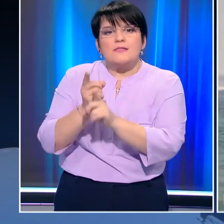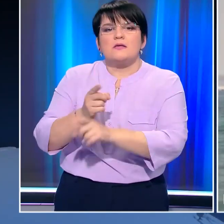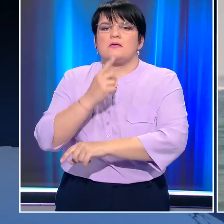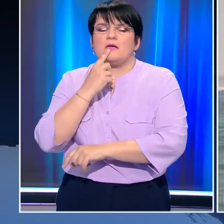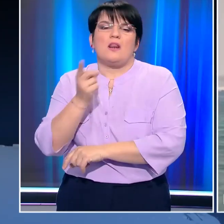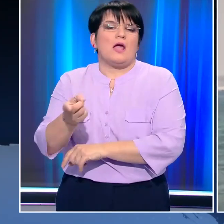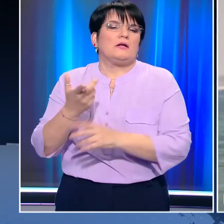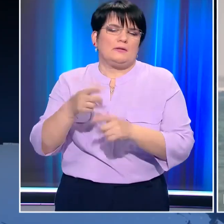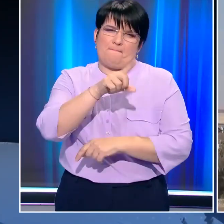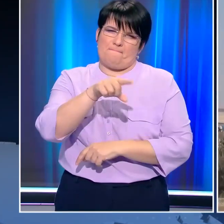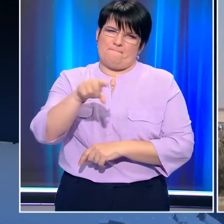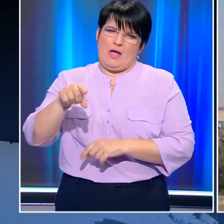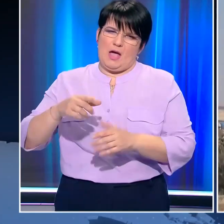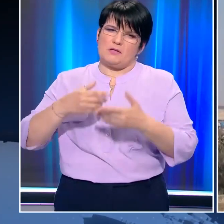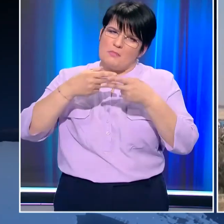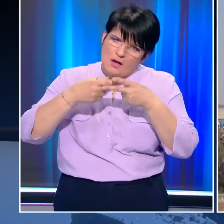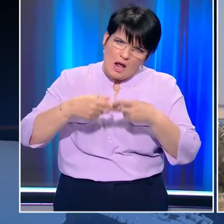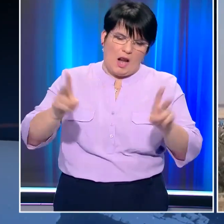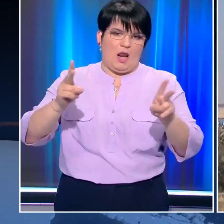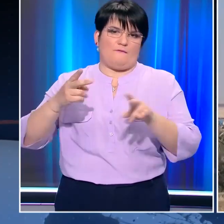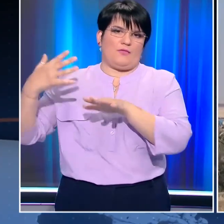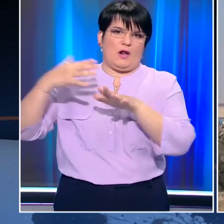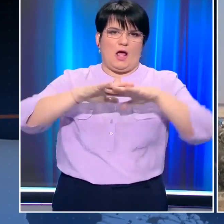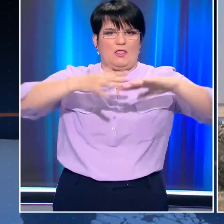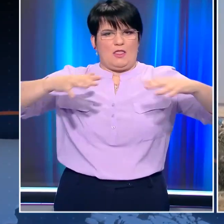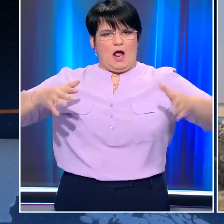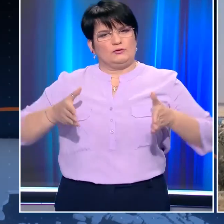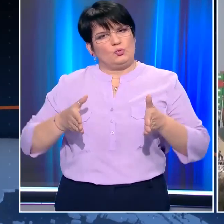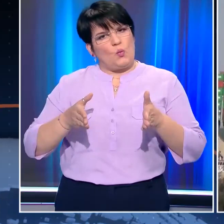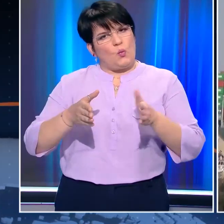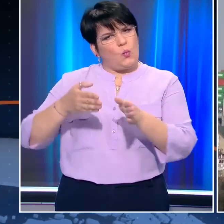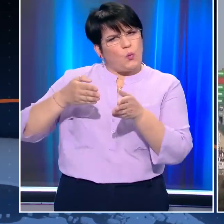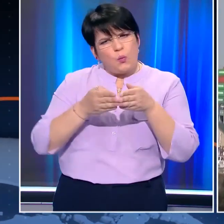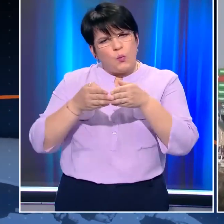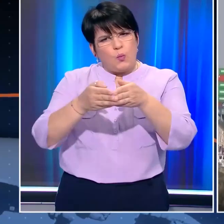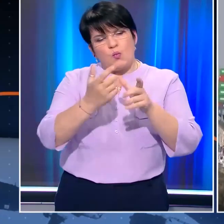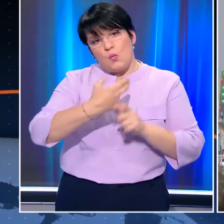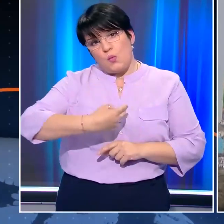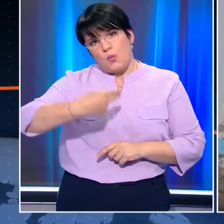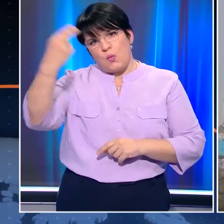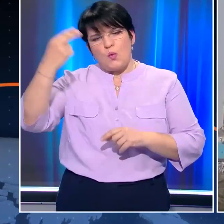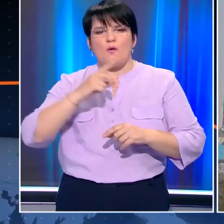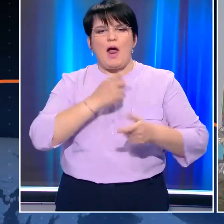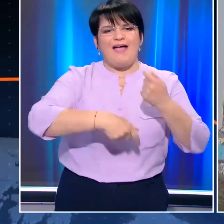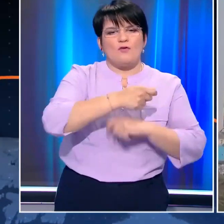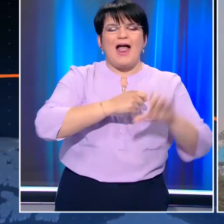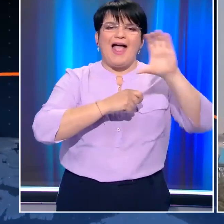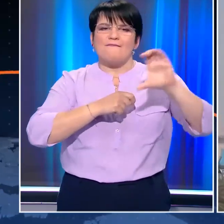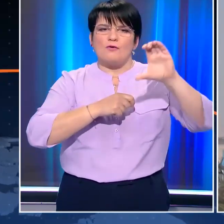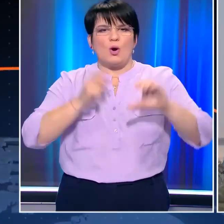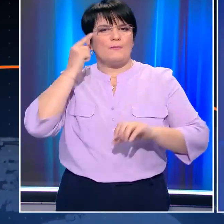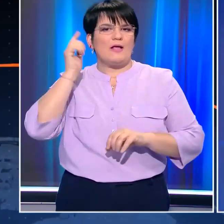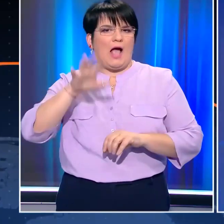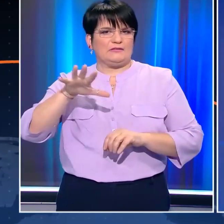θα χρειαστούν κάποιες μέρες μέχρι το τελικό ξεμπλοκάρισμα της συντομότερης θαλάσσιας οδού και μεγαλύτερης του κόσμου που ενώνει εμπορικά Ευρώπη και Ασία.